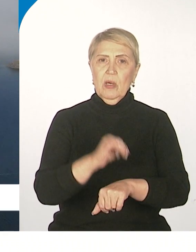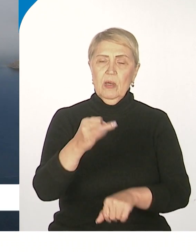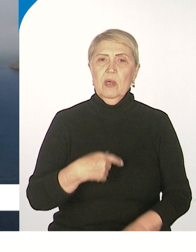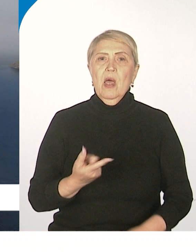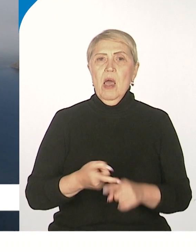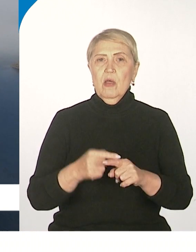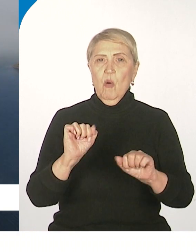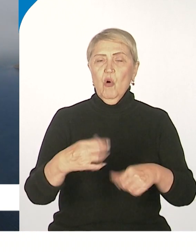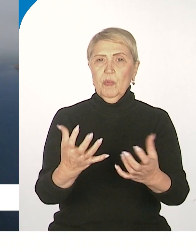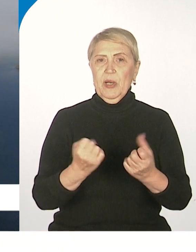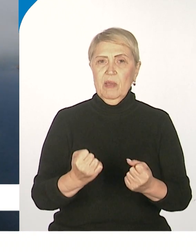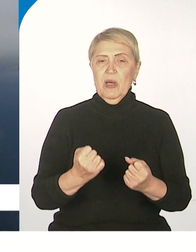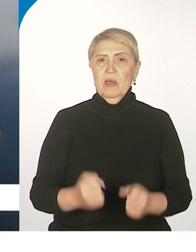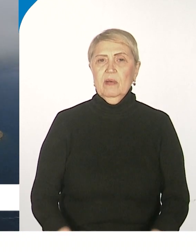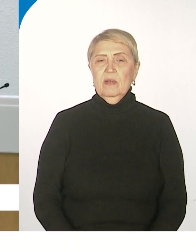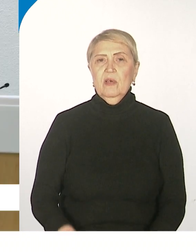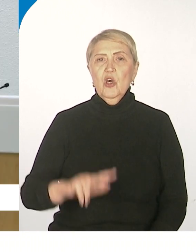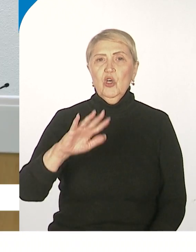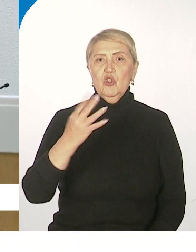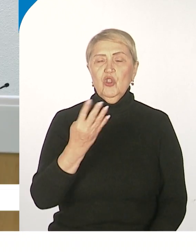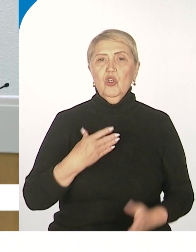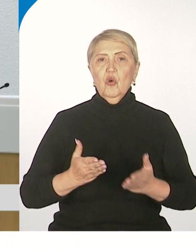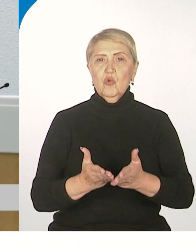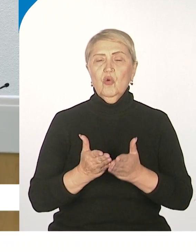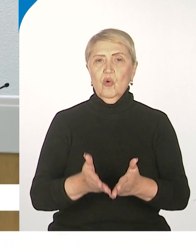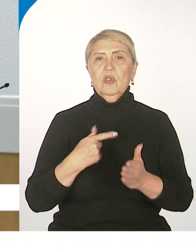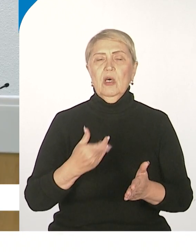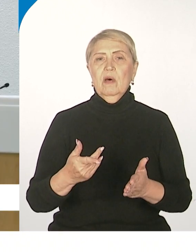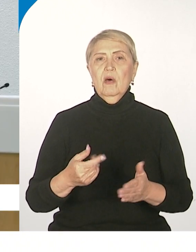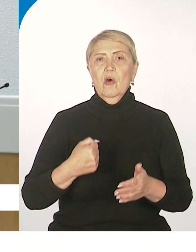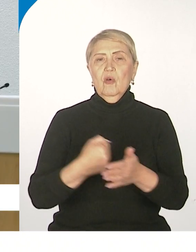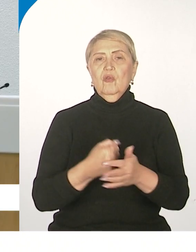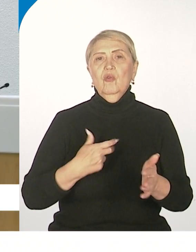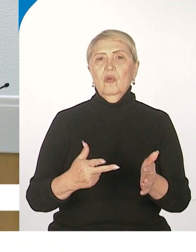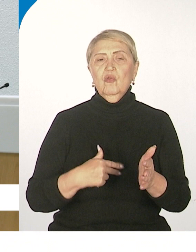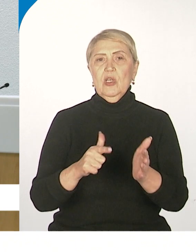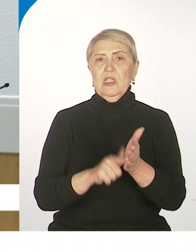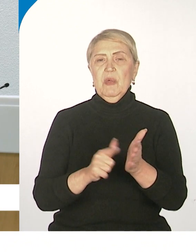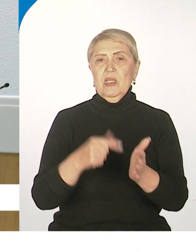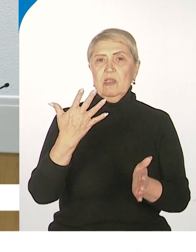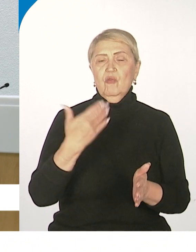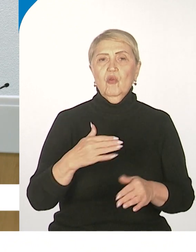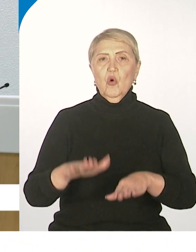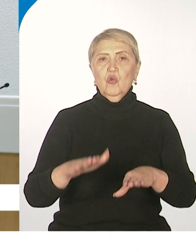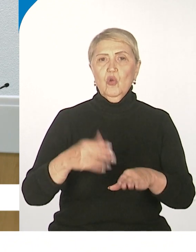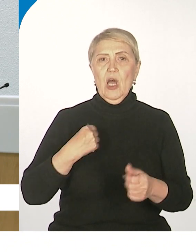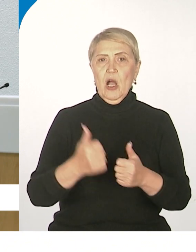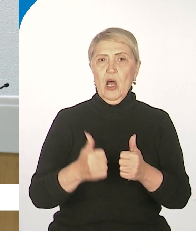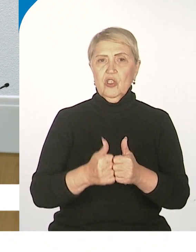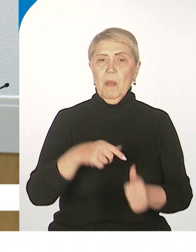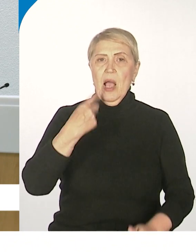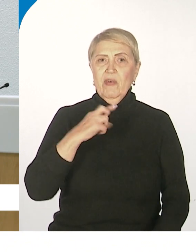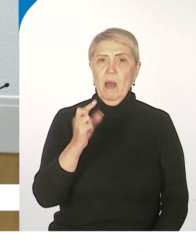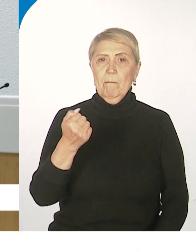сможет принимать одновременно четыре судна дедвейтом до 85 тысяч тонн каждая. Говорим «бам»,